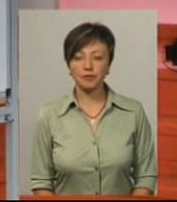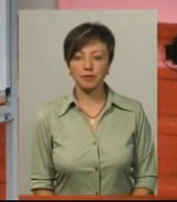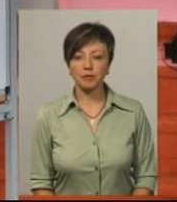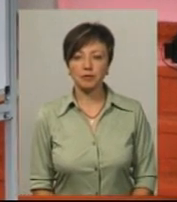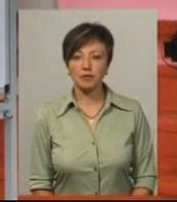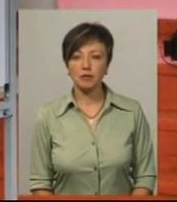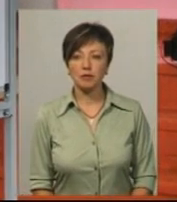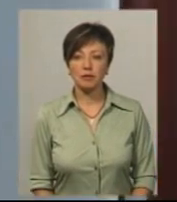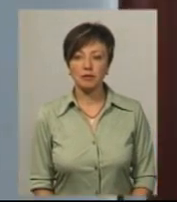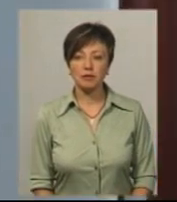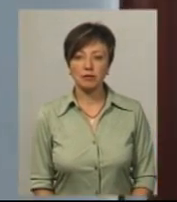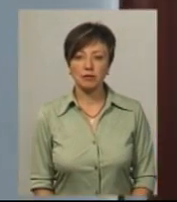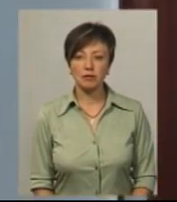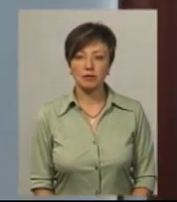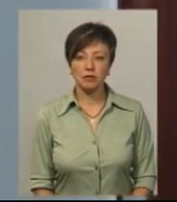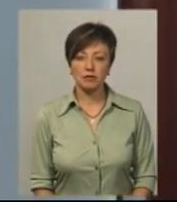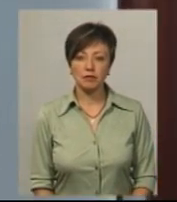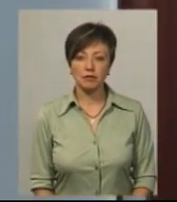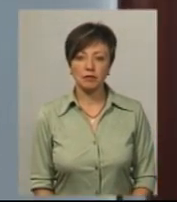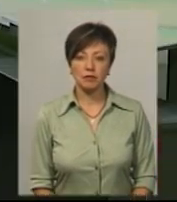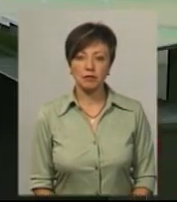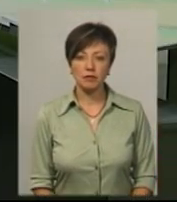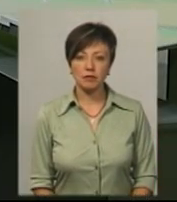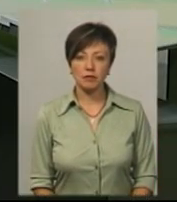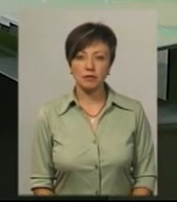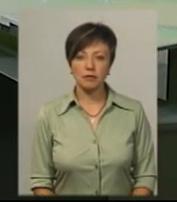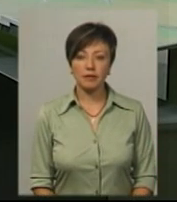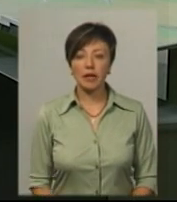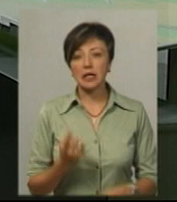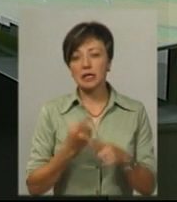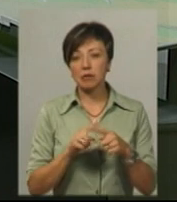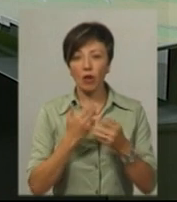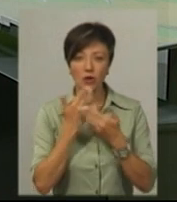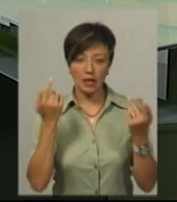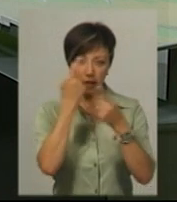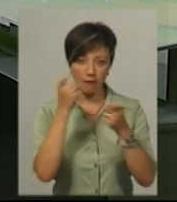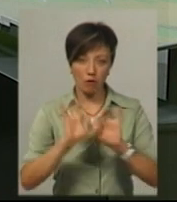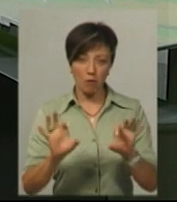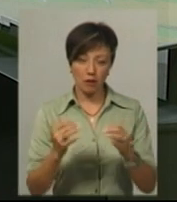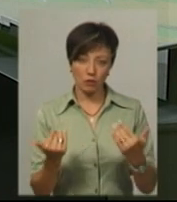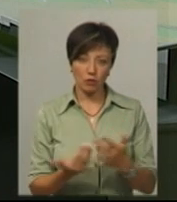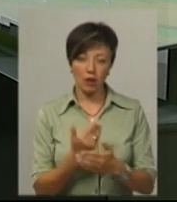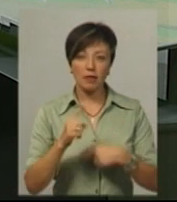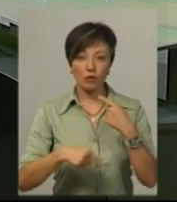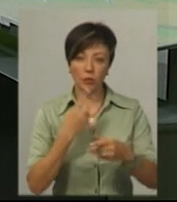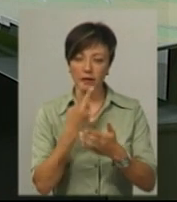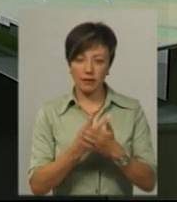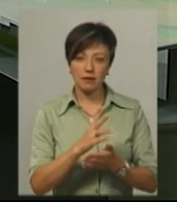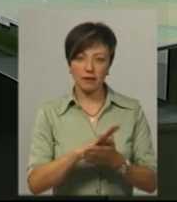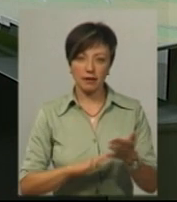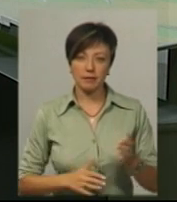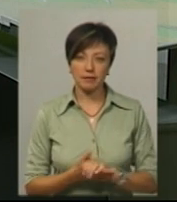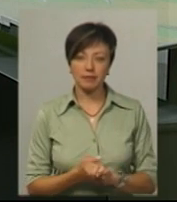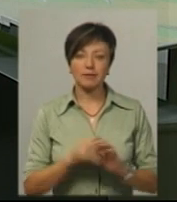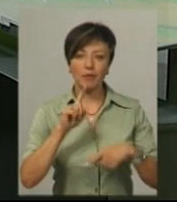Збродова, Юрій Чорний. Новини на Суспільному. Хмельницький. Це була остання інформація цього випуску. Наступний дивіться о 20